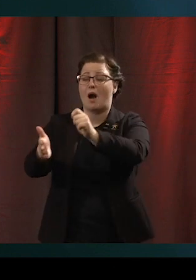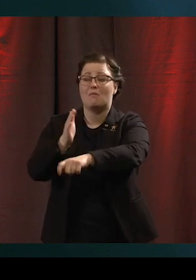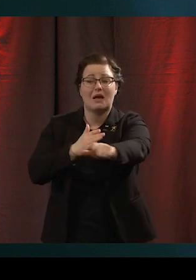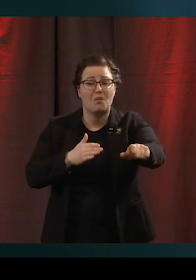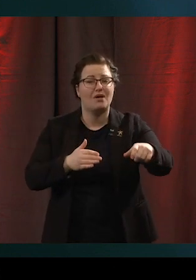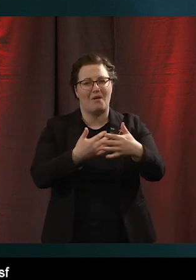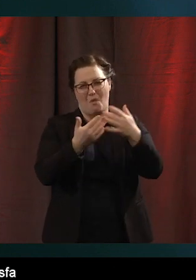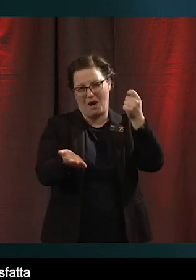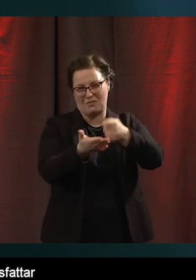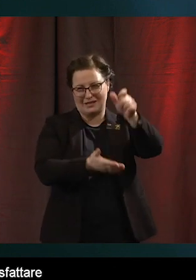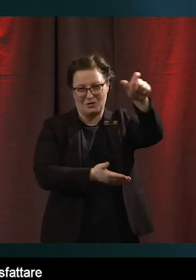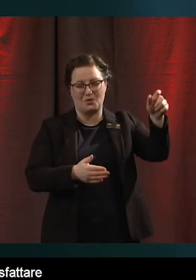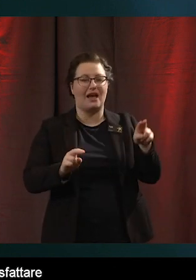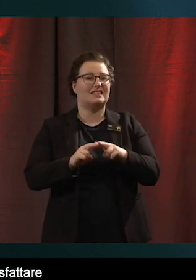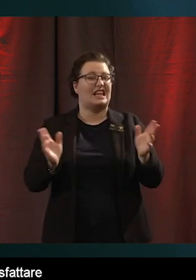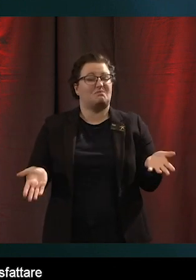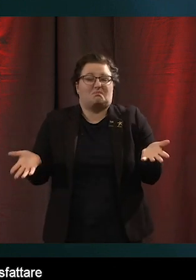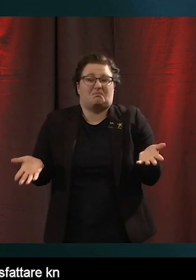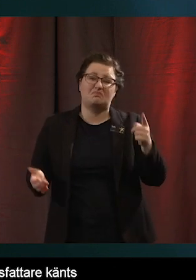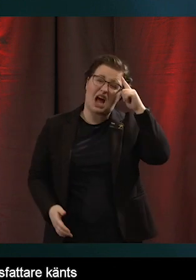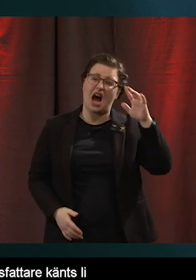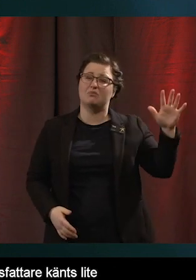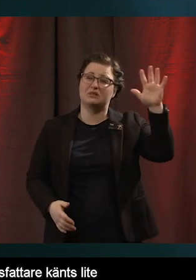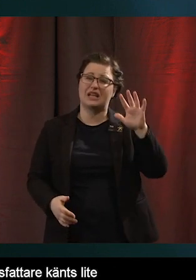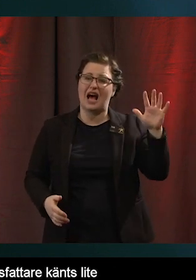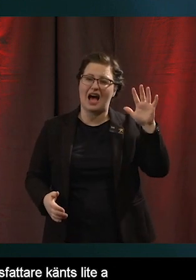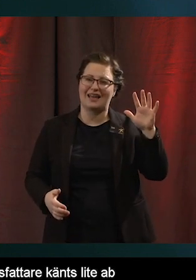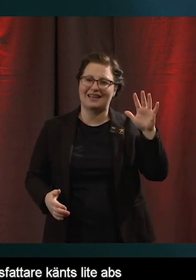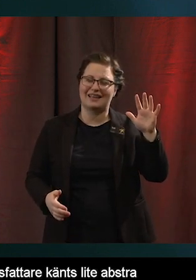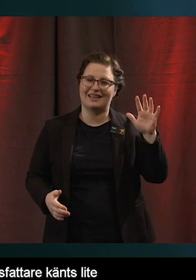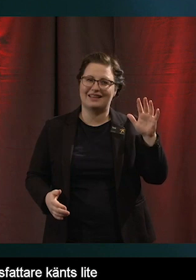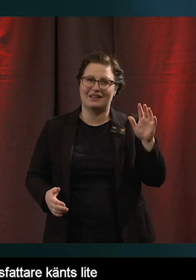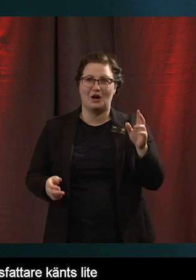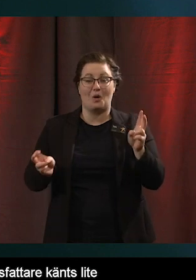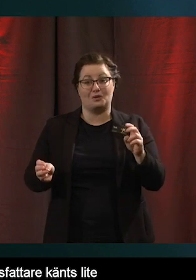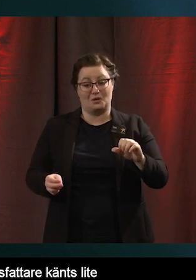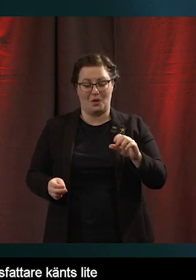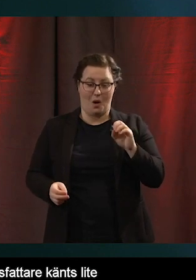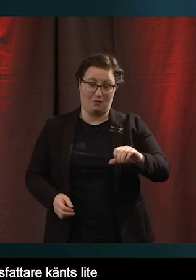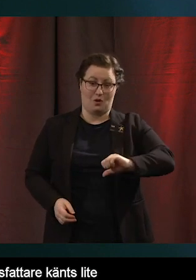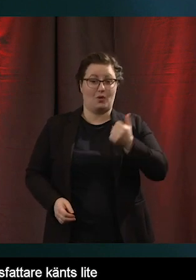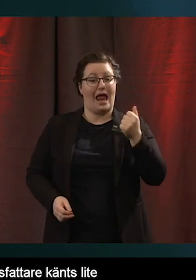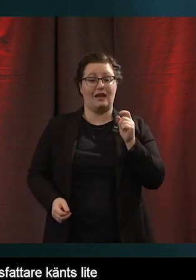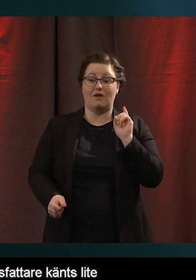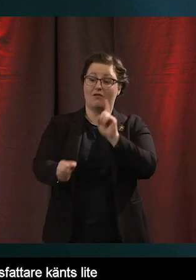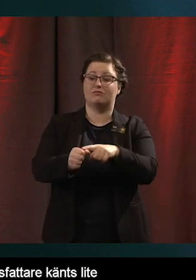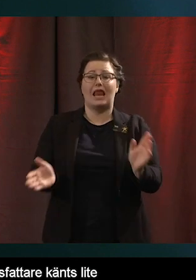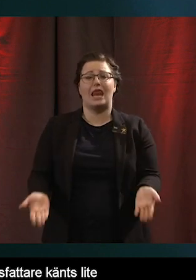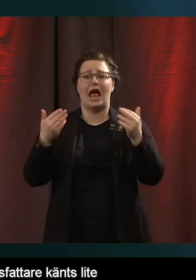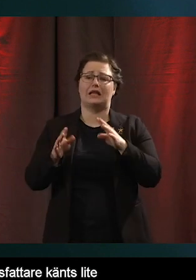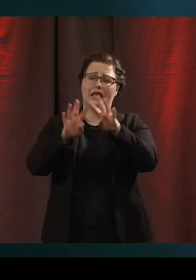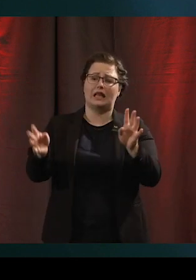lite abstrakt, särskilt om man själv var en av dem som kom online så att säga väldigt lätt.